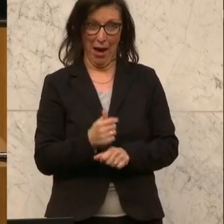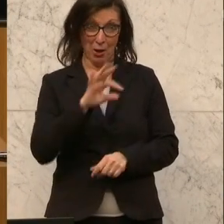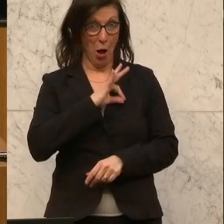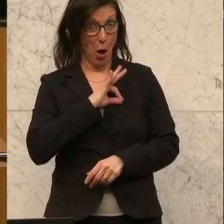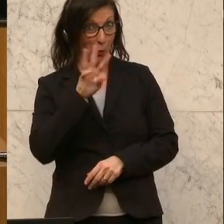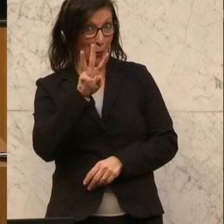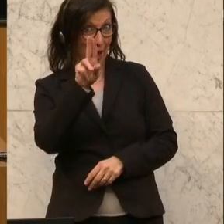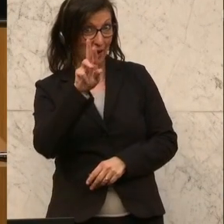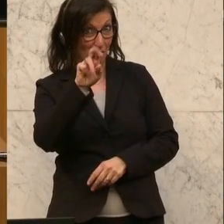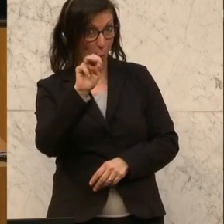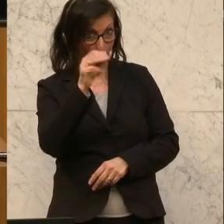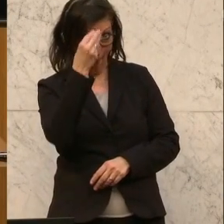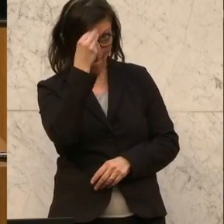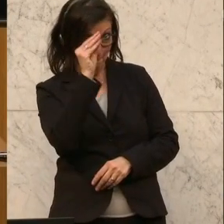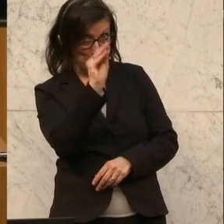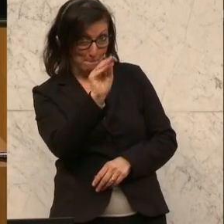angesprochen?